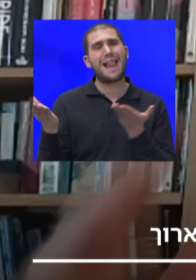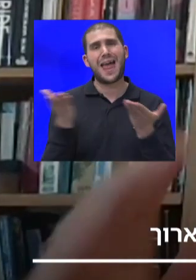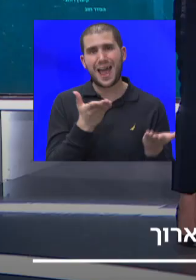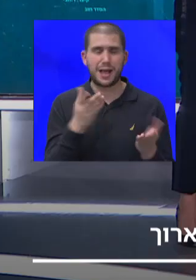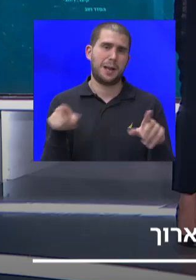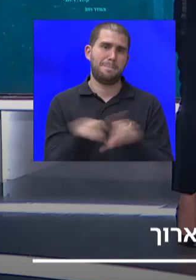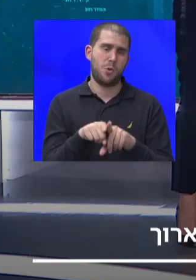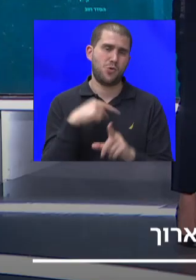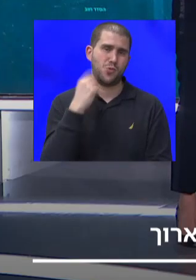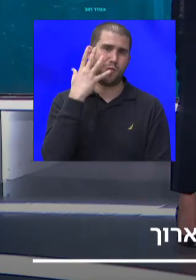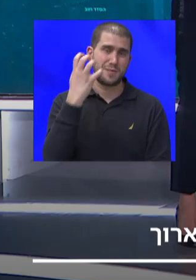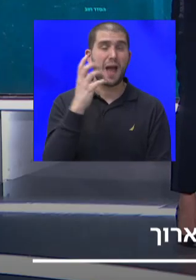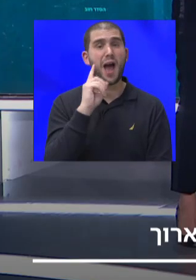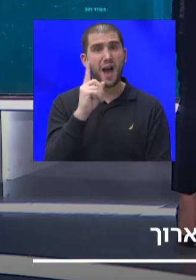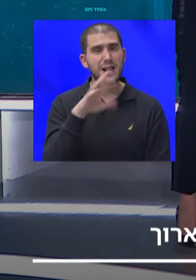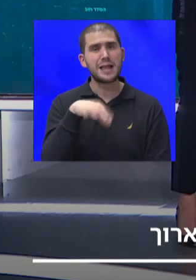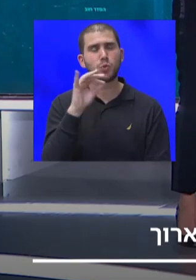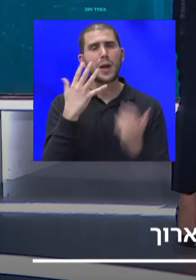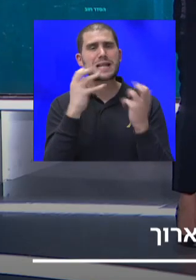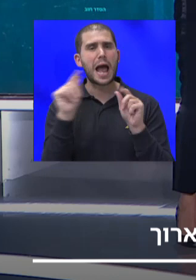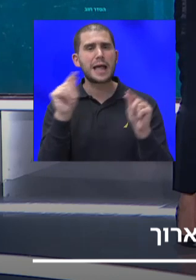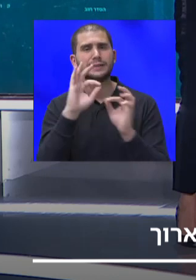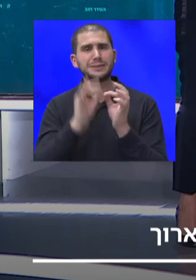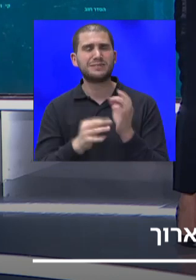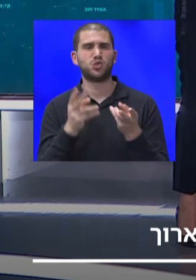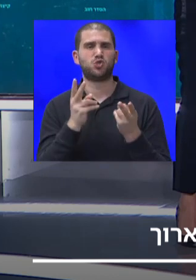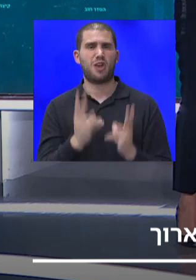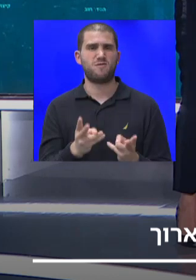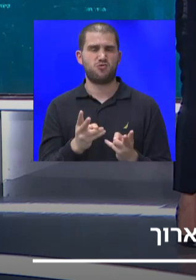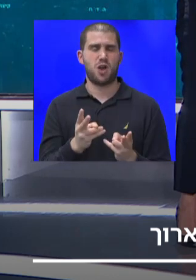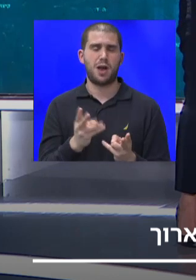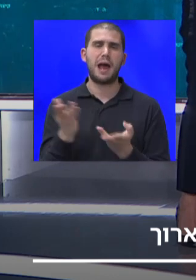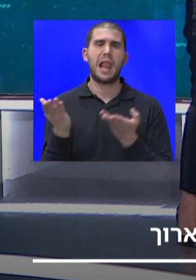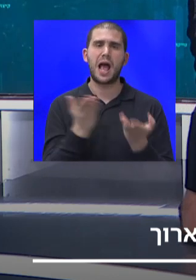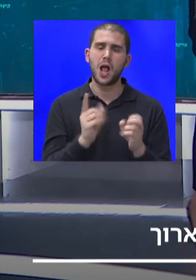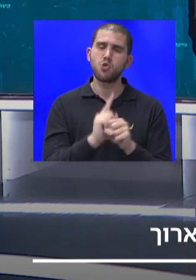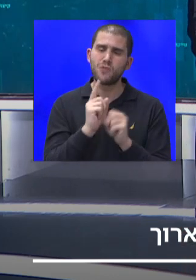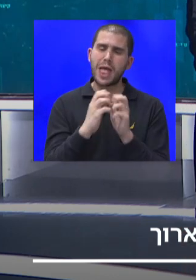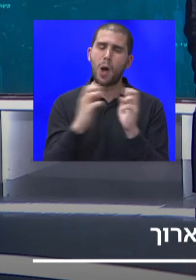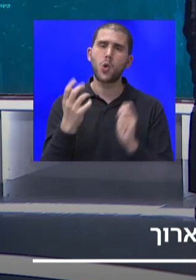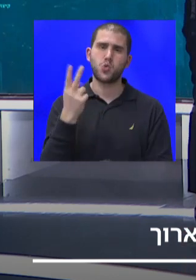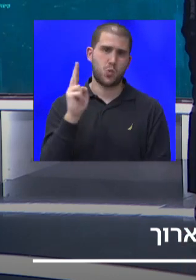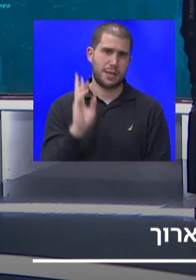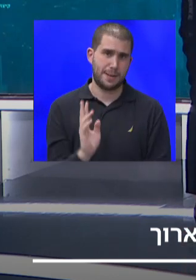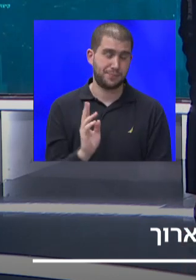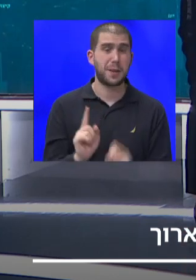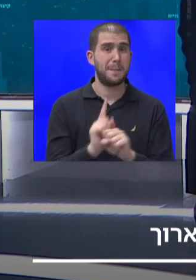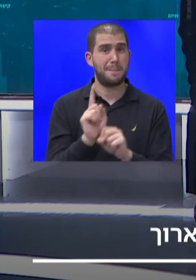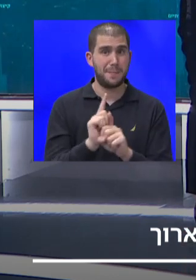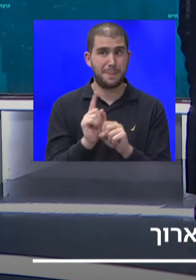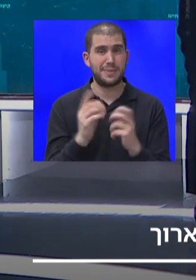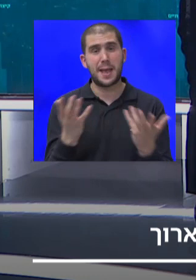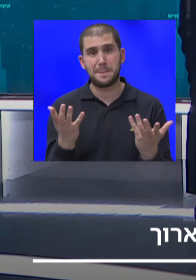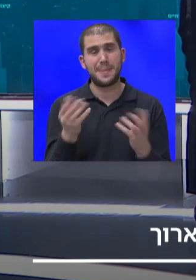אבל למצוא את הקהלים הספציפיים שיאפשרו לנו להריח לתקופות יותר ארוכות. כרגע אין תיירים, אני לא